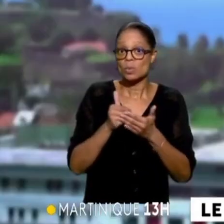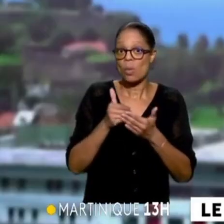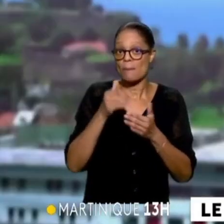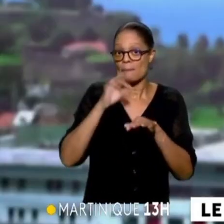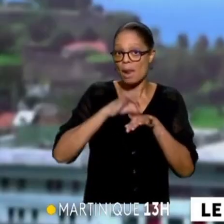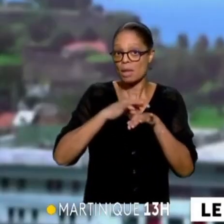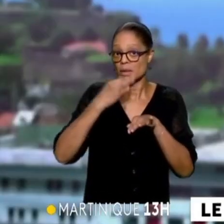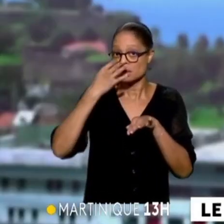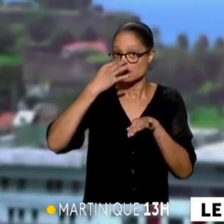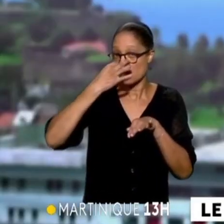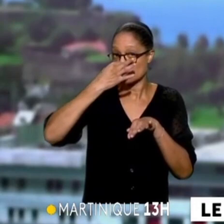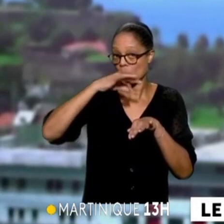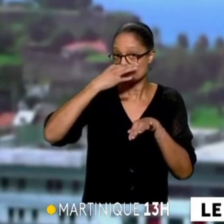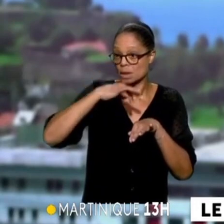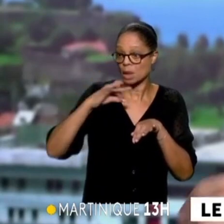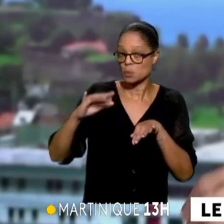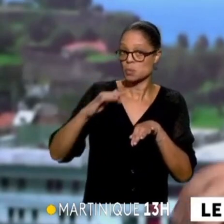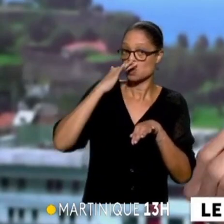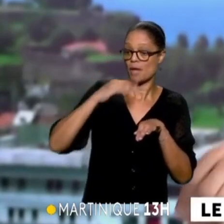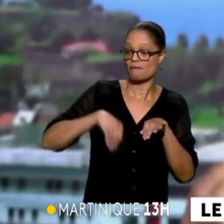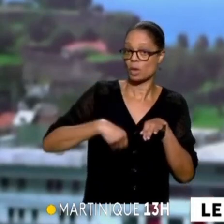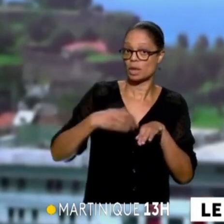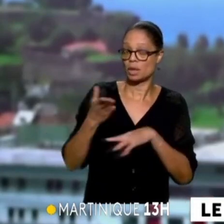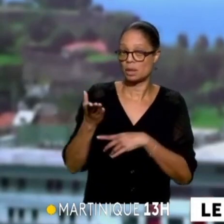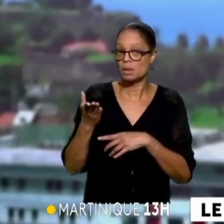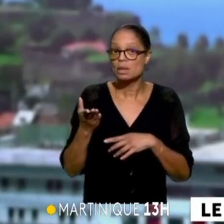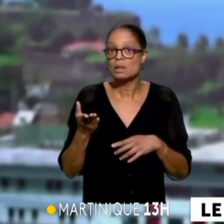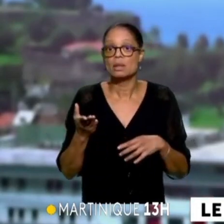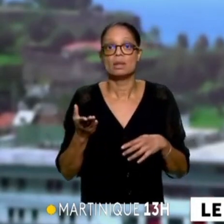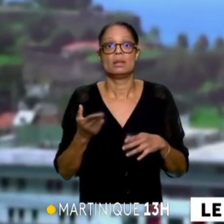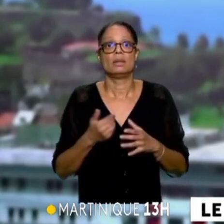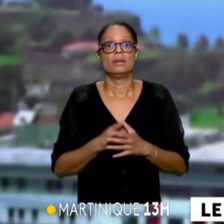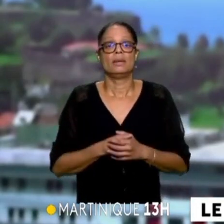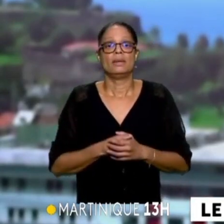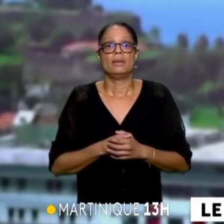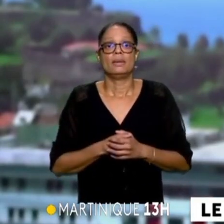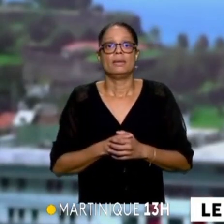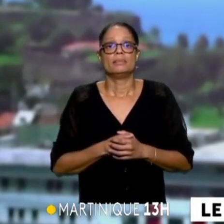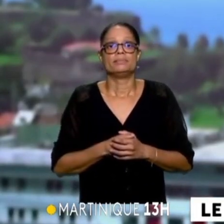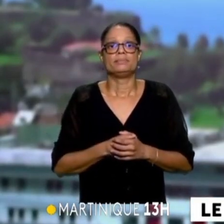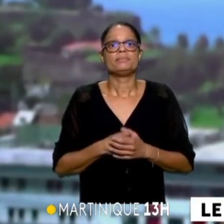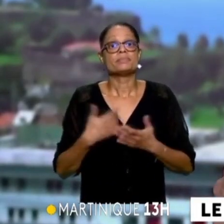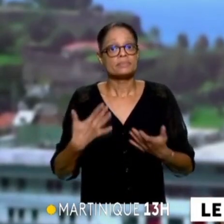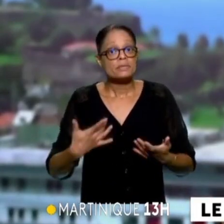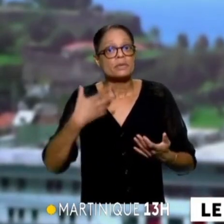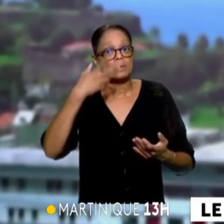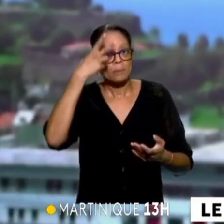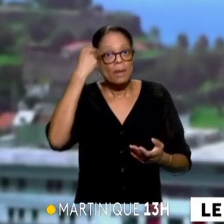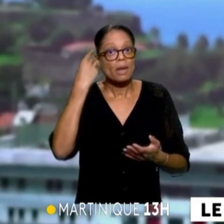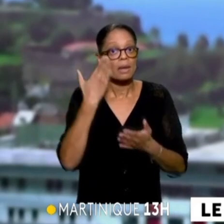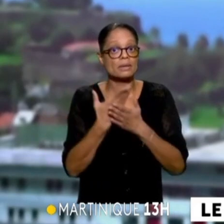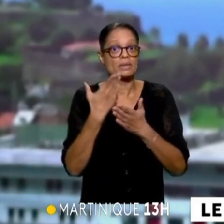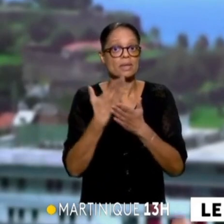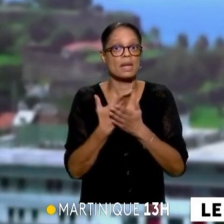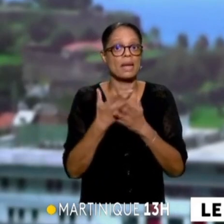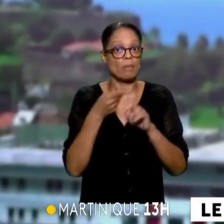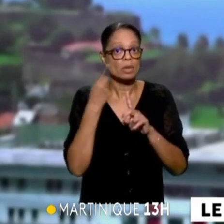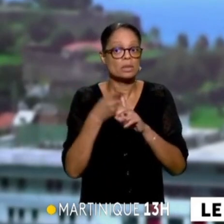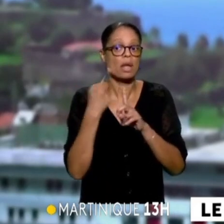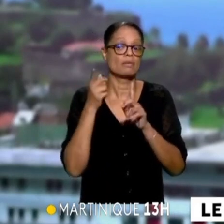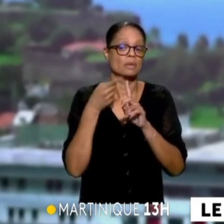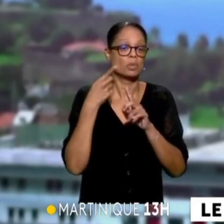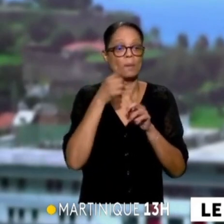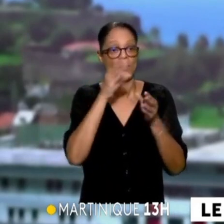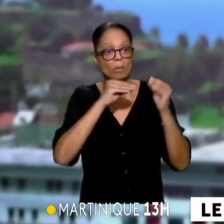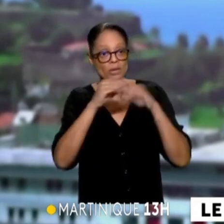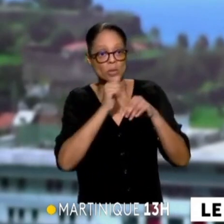'intoxication qui a été lié, le lien a été fait au Sargasse. Donc on voit bien qu'il y a aussi tout un travail de suivi sanitaire des